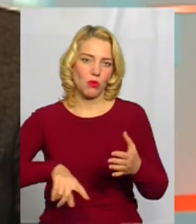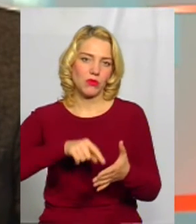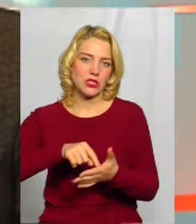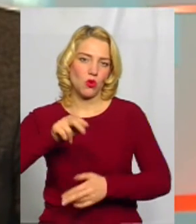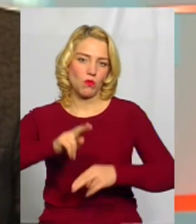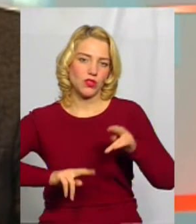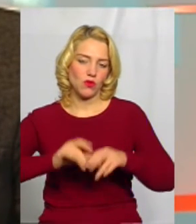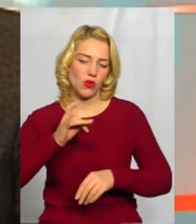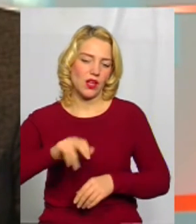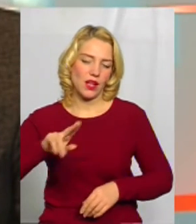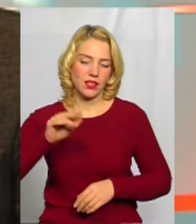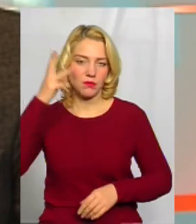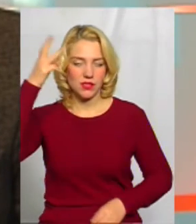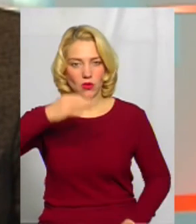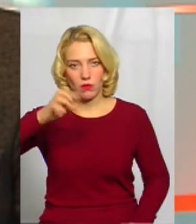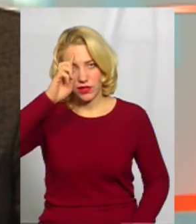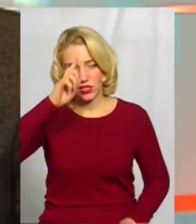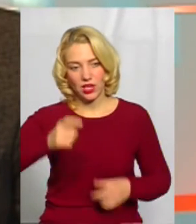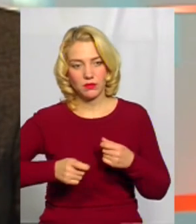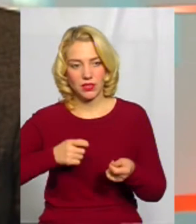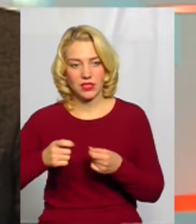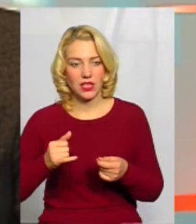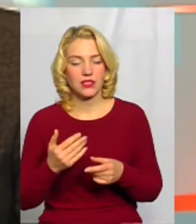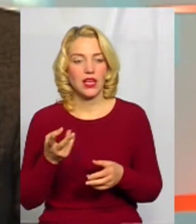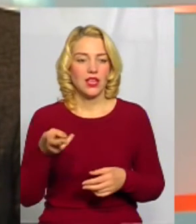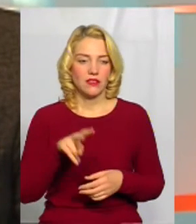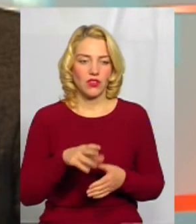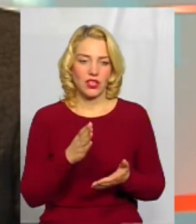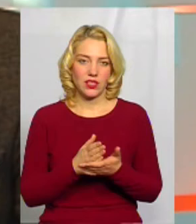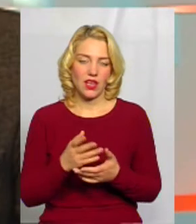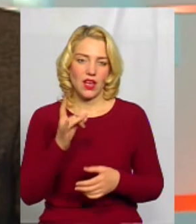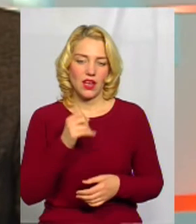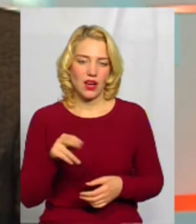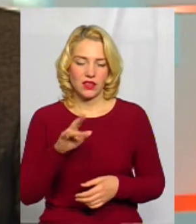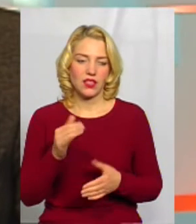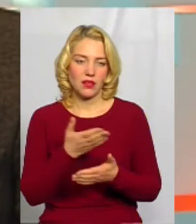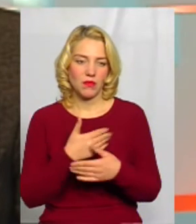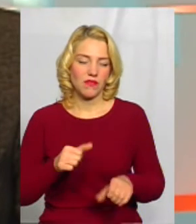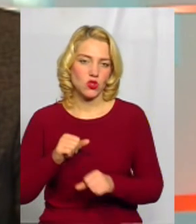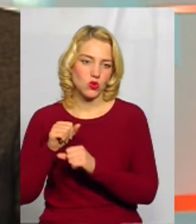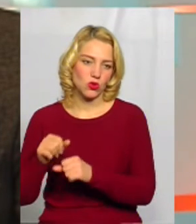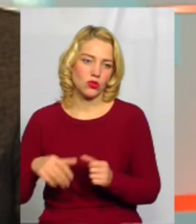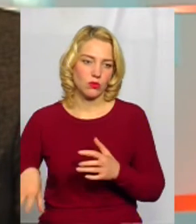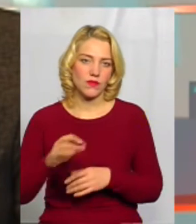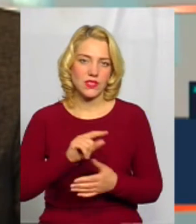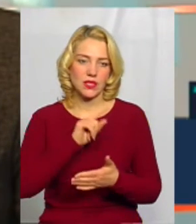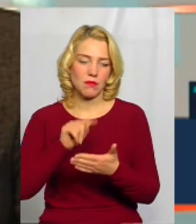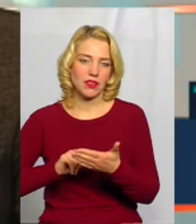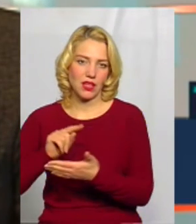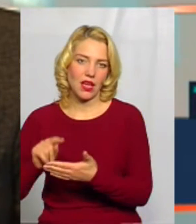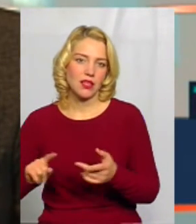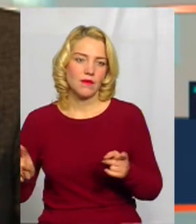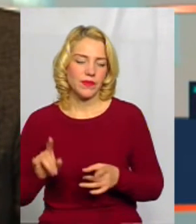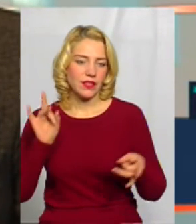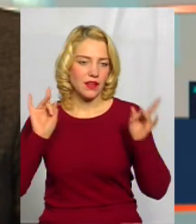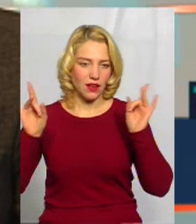при Хмельницькій облдержадміністрації. Діють обидві ради, і, в принципі, ми відстоюємо всі пам'яткоохоронні питання, які